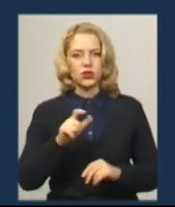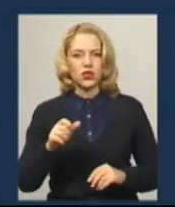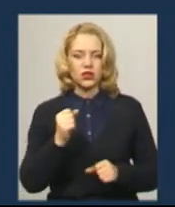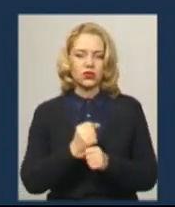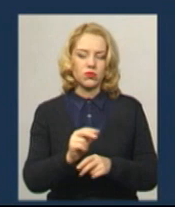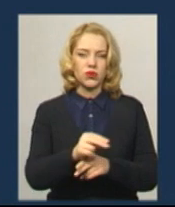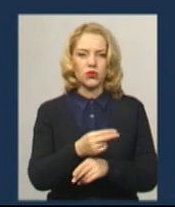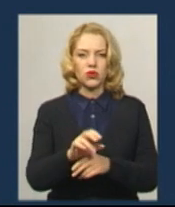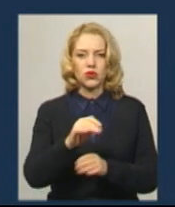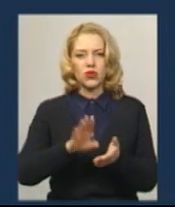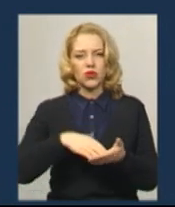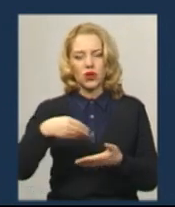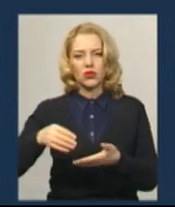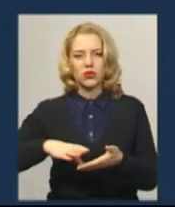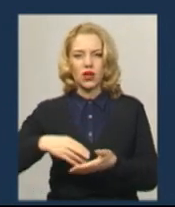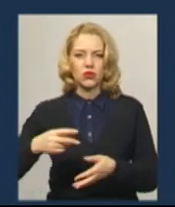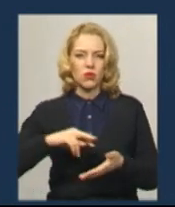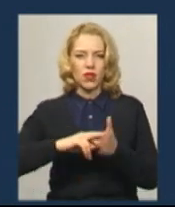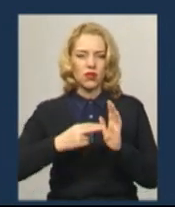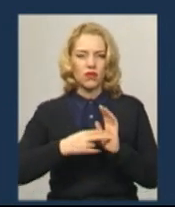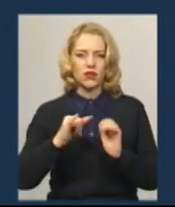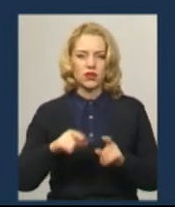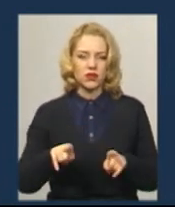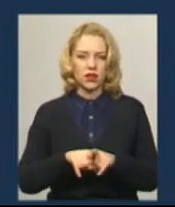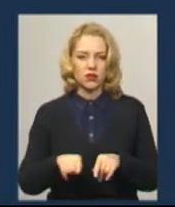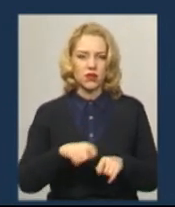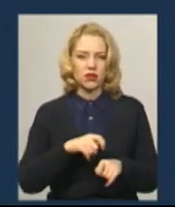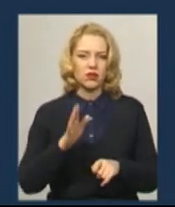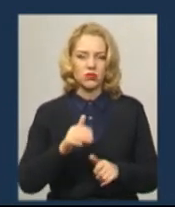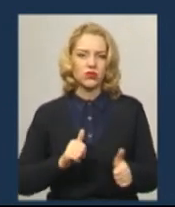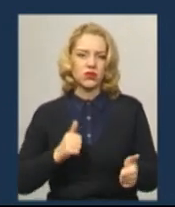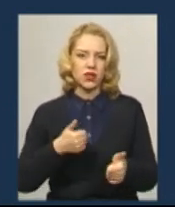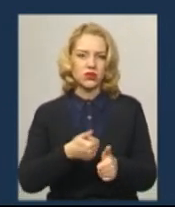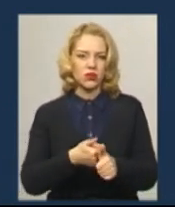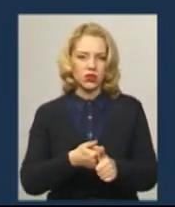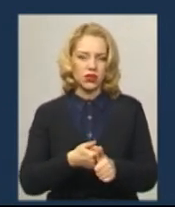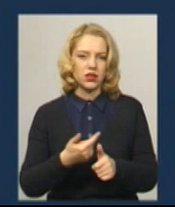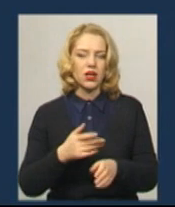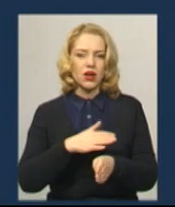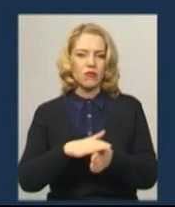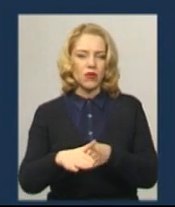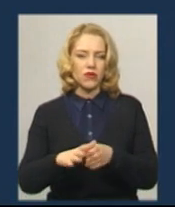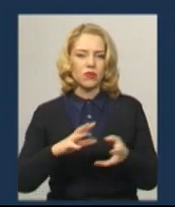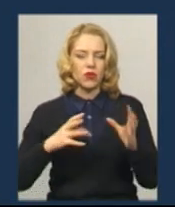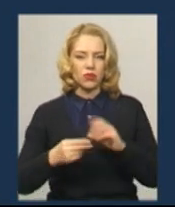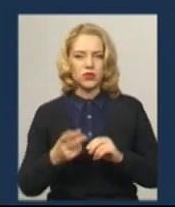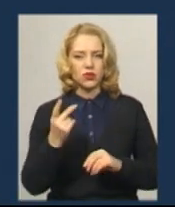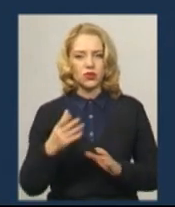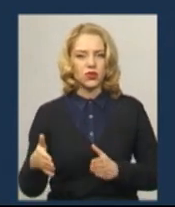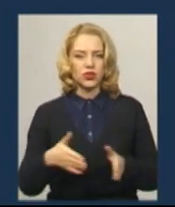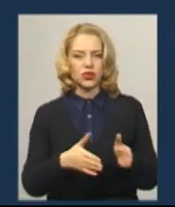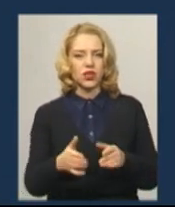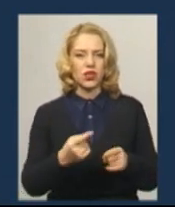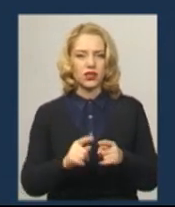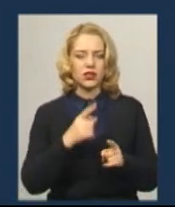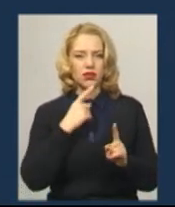корективи до календарного планування і таким чином матеріал буде фактично виконаний в повному обсязі. Другий шлях – це